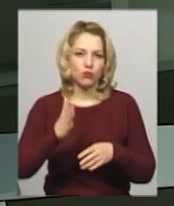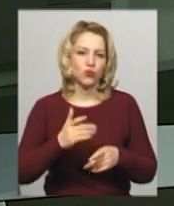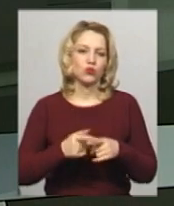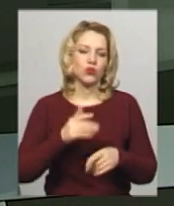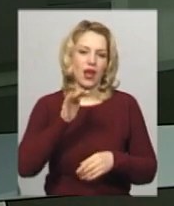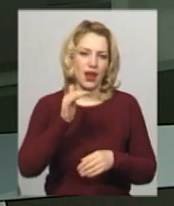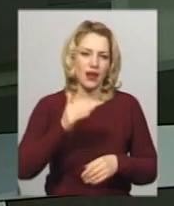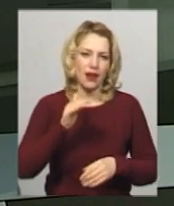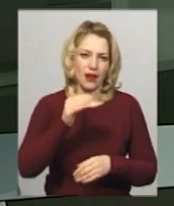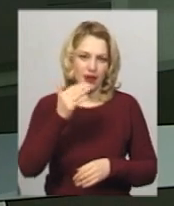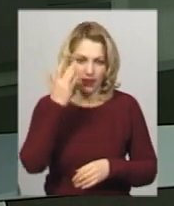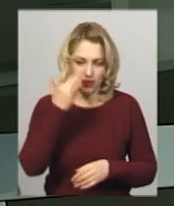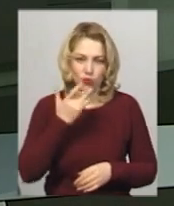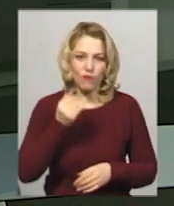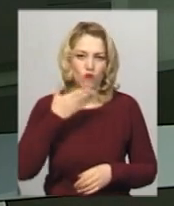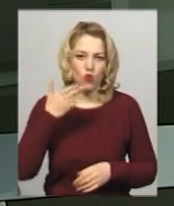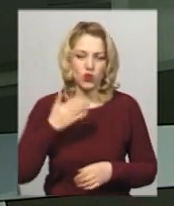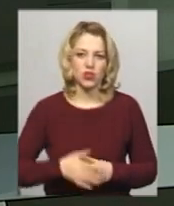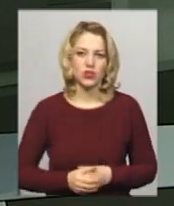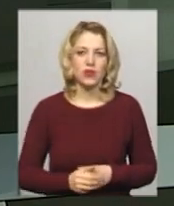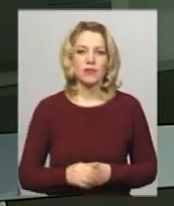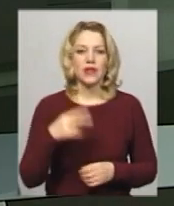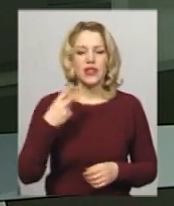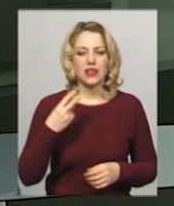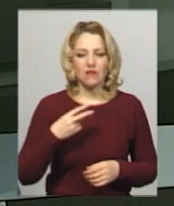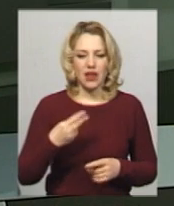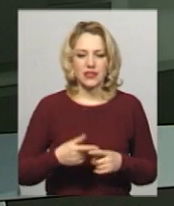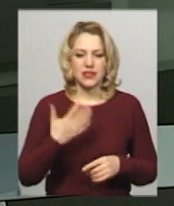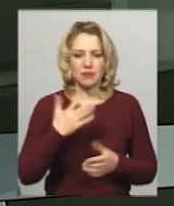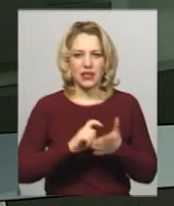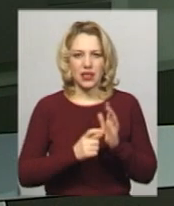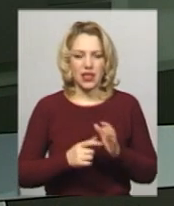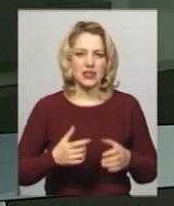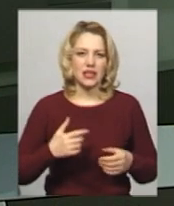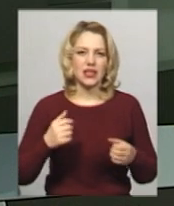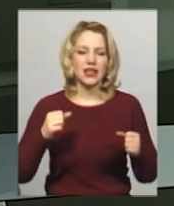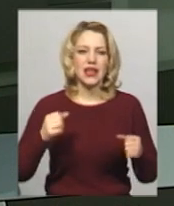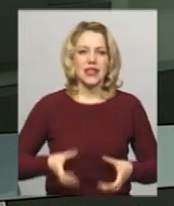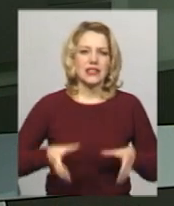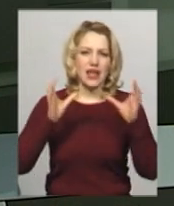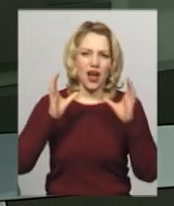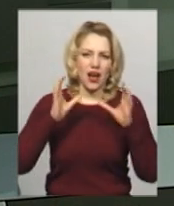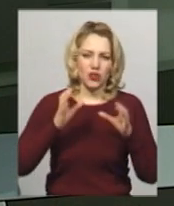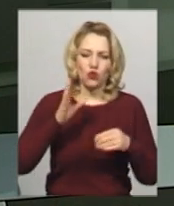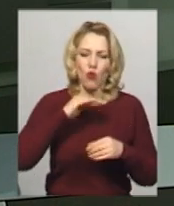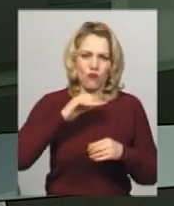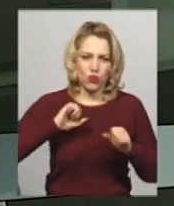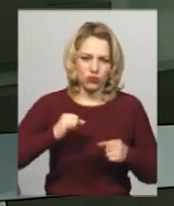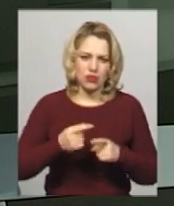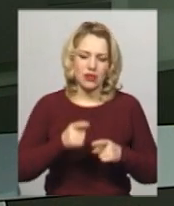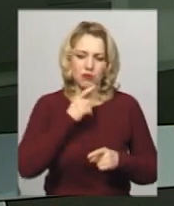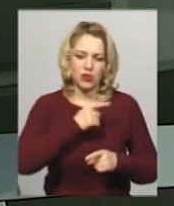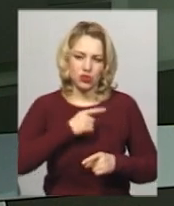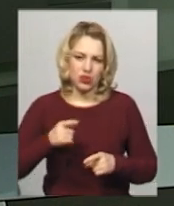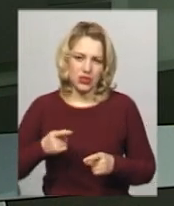Угорщині. 25-класників загортовуються, обливаючись водою на уроках фізкультури. Новий напрямок оздоровлення дітей